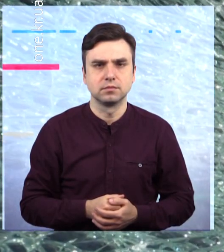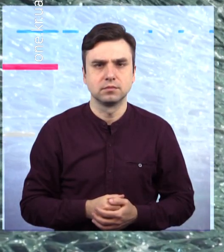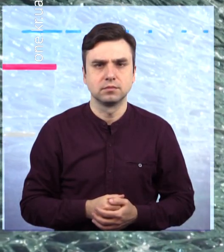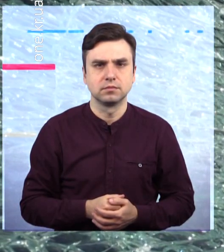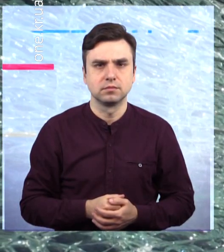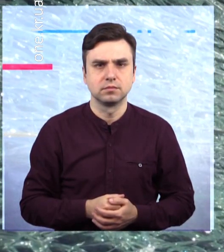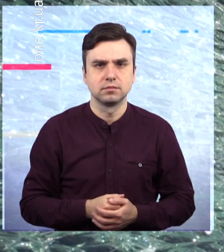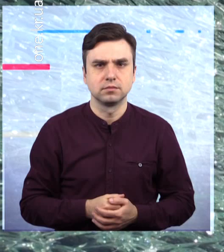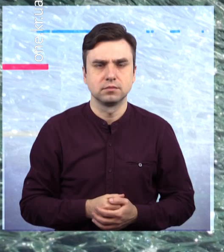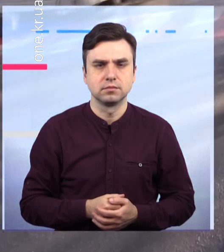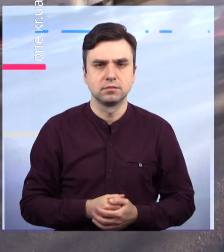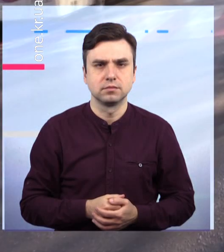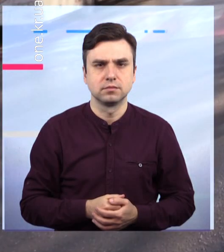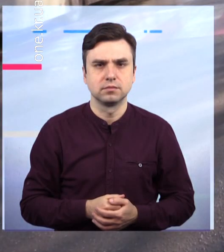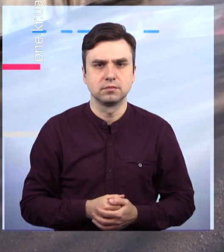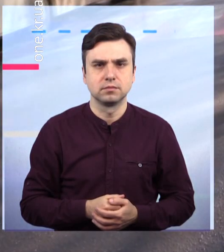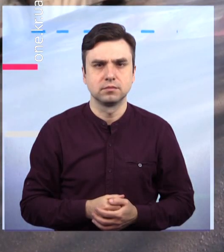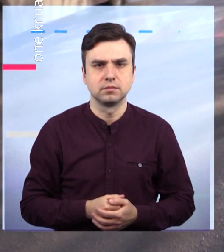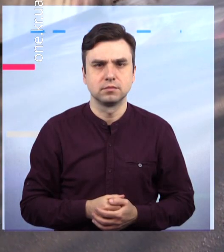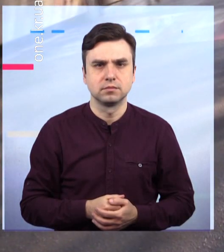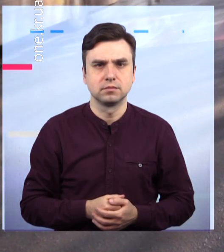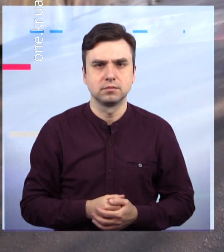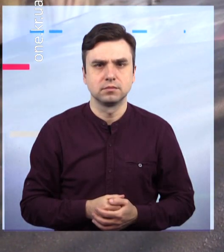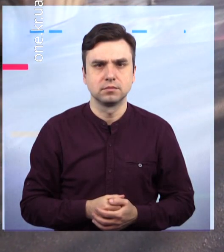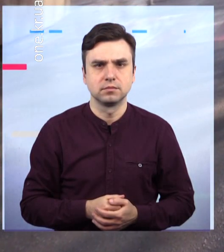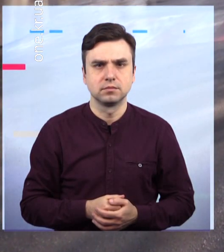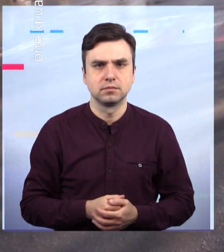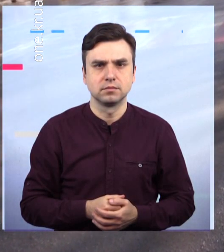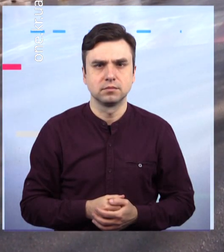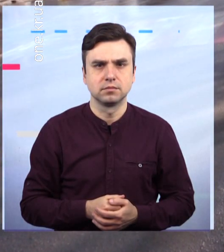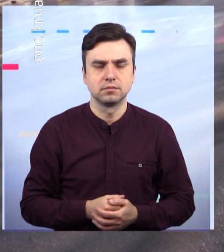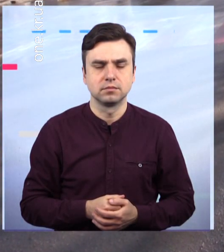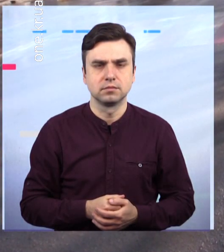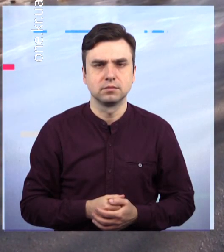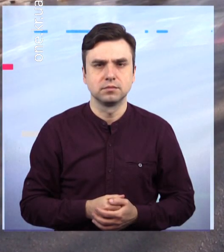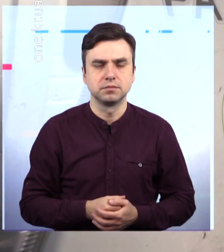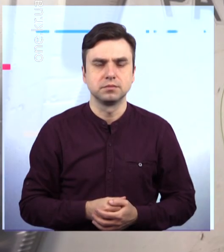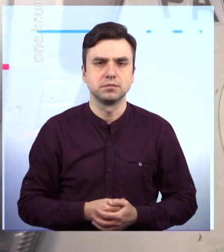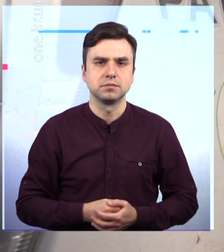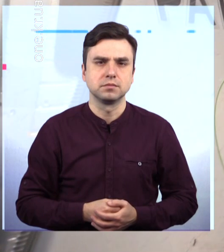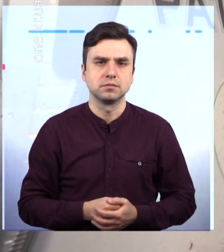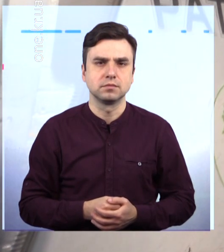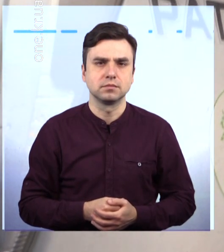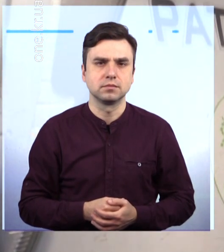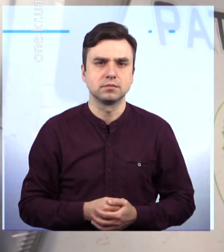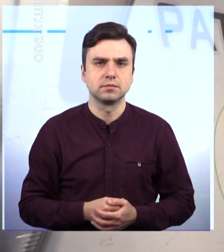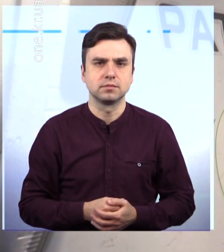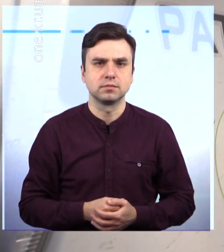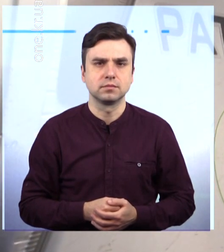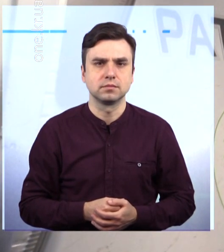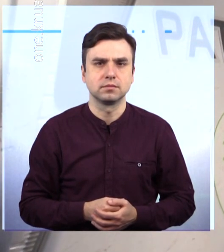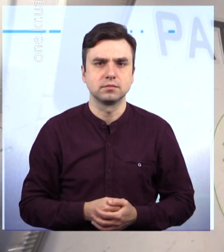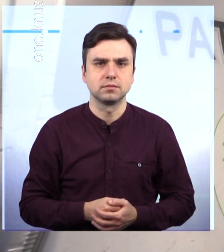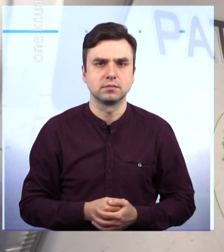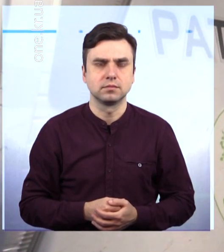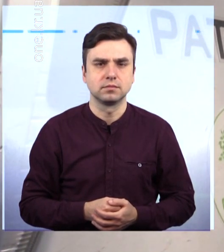тисячки. Попередньо медики діагностували у нього закриту черепно-мозкову травму і забій лівого коліна. Усі причини та обставини